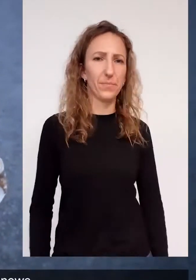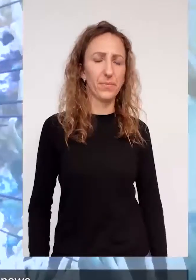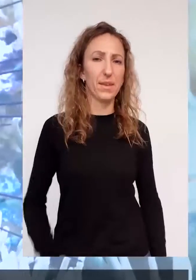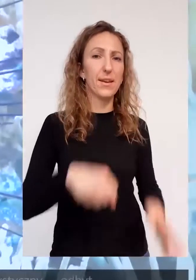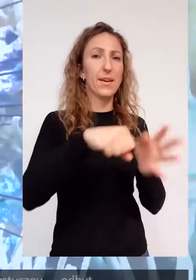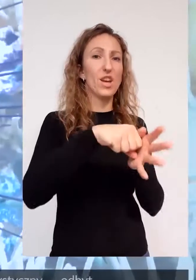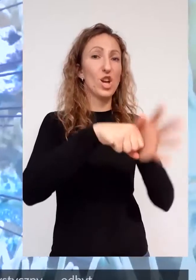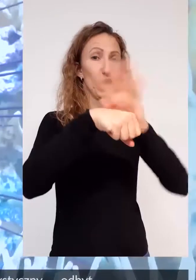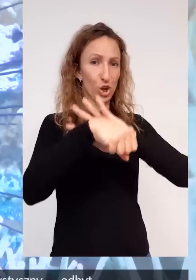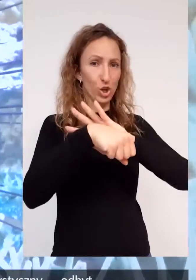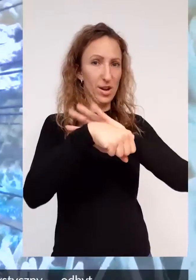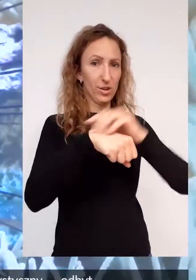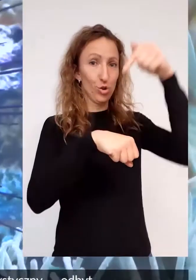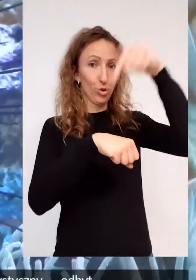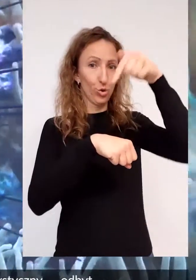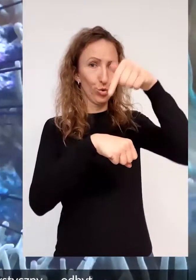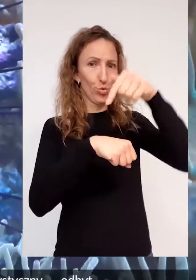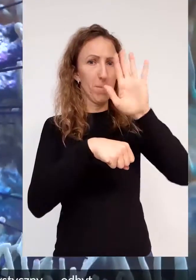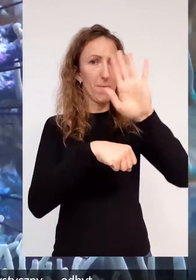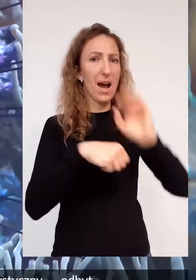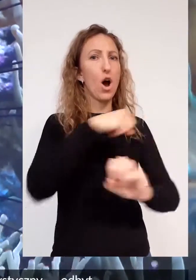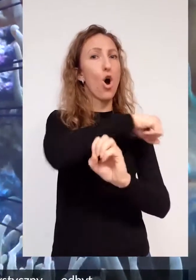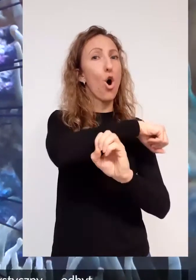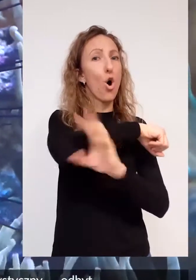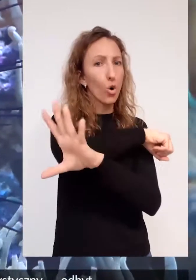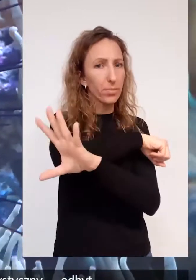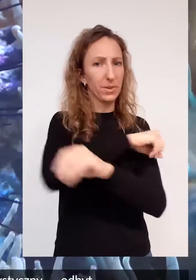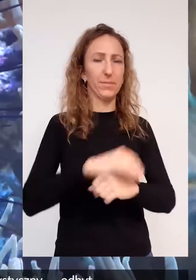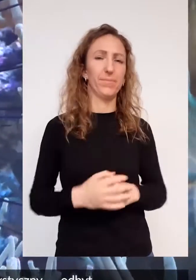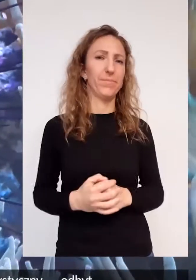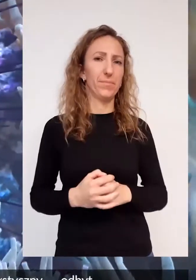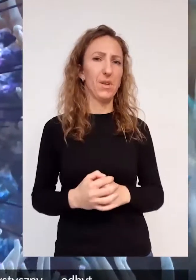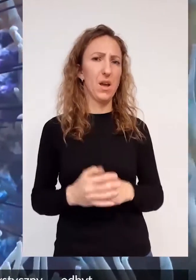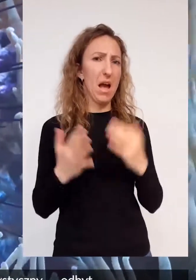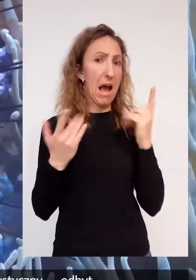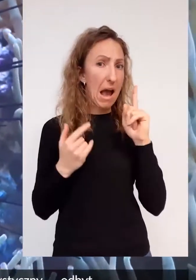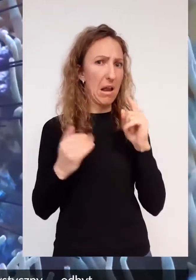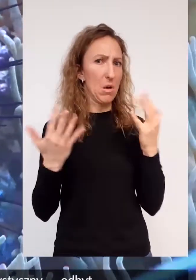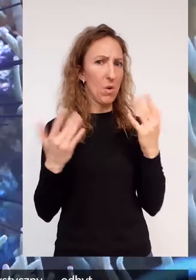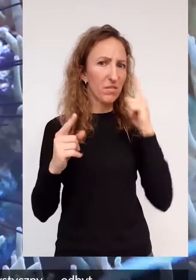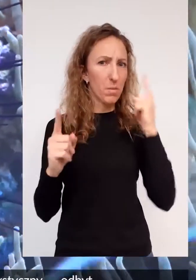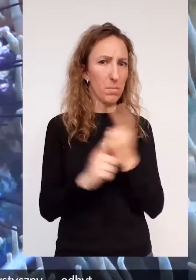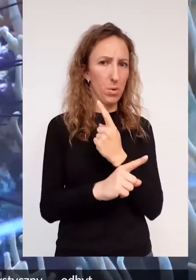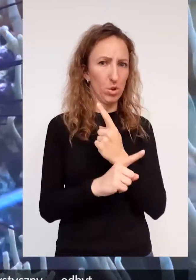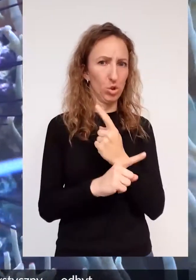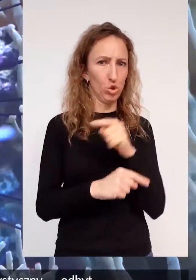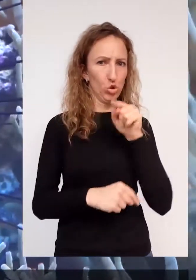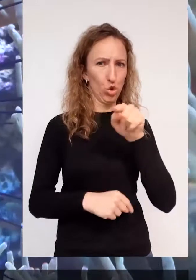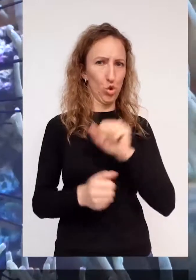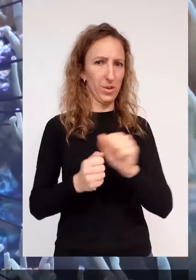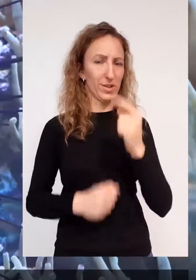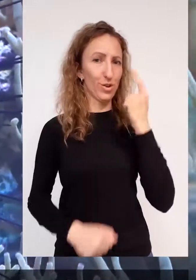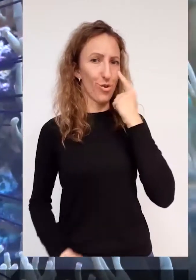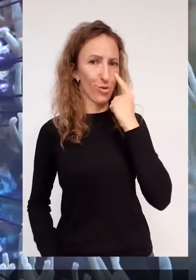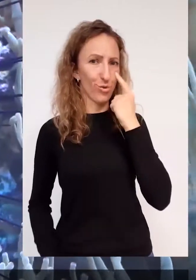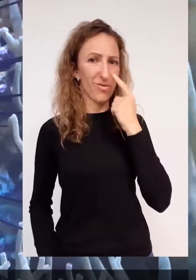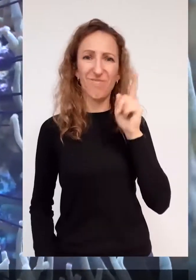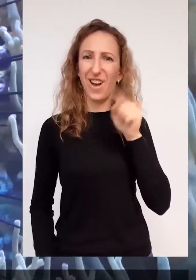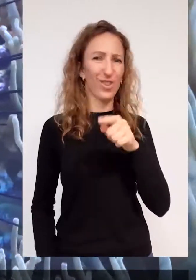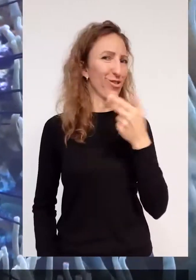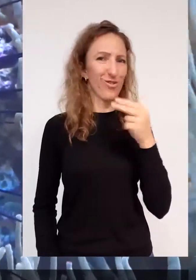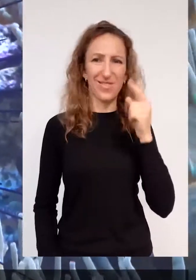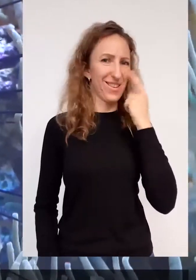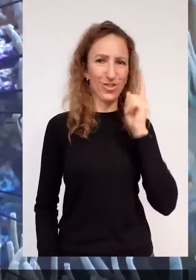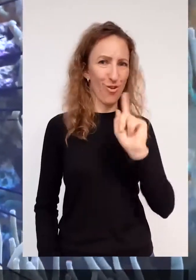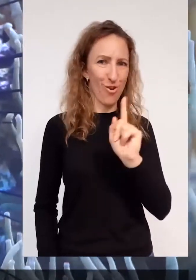nowe Na szczycie ciała igielnika obserwujemy charakterystyczny odbyt Nieraz